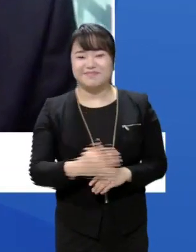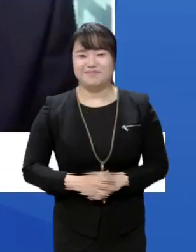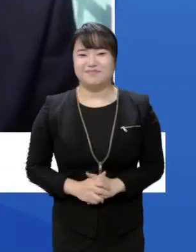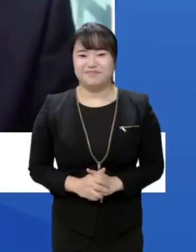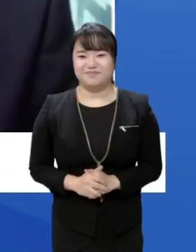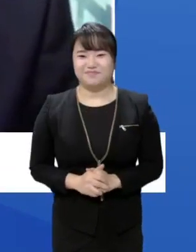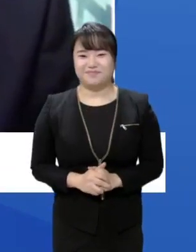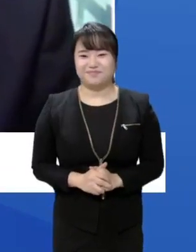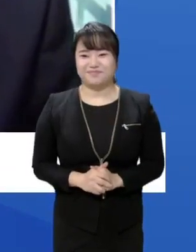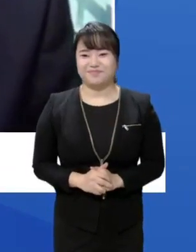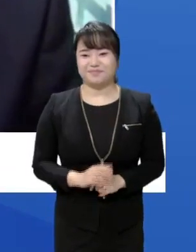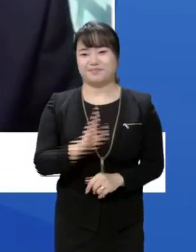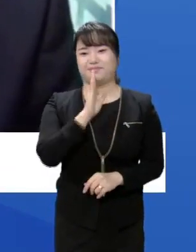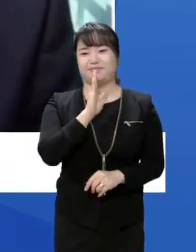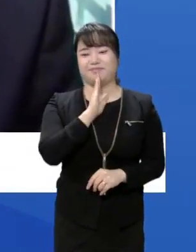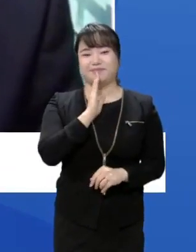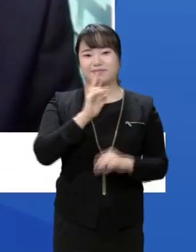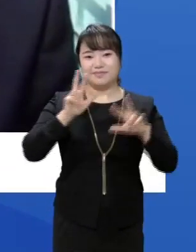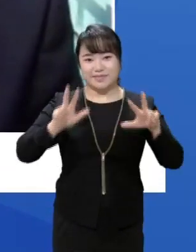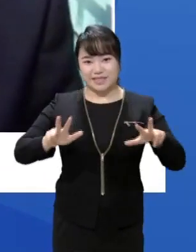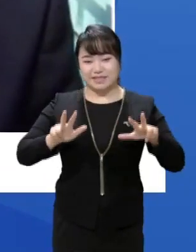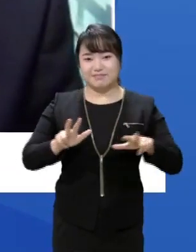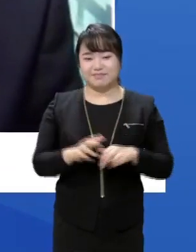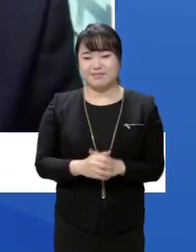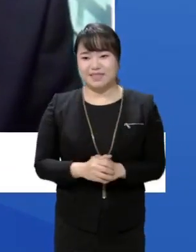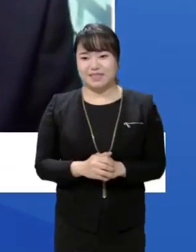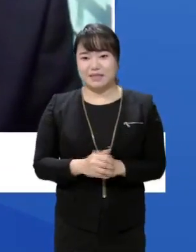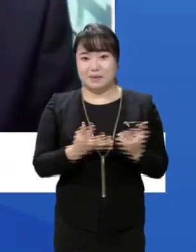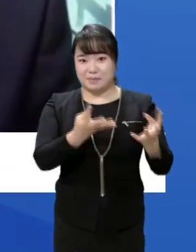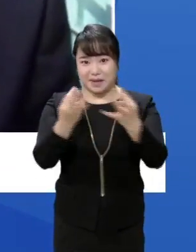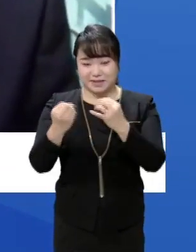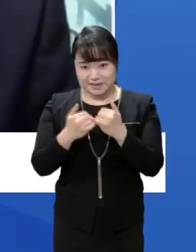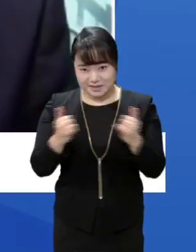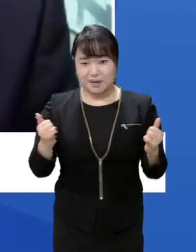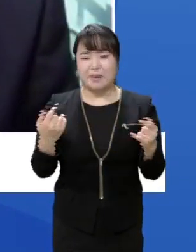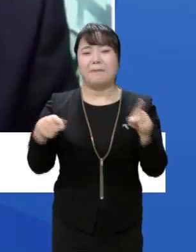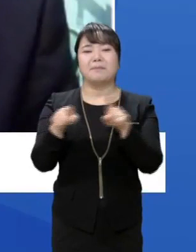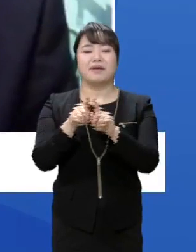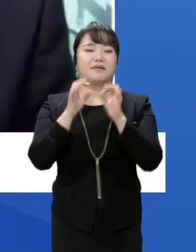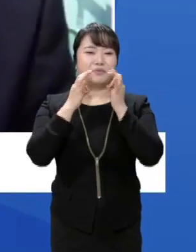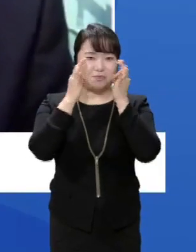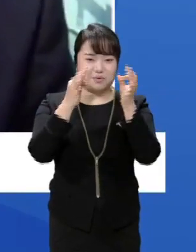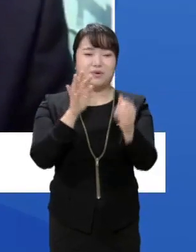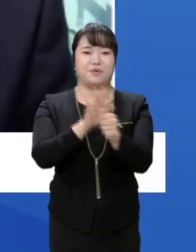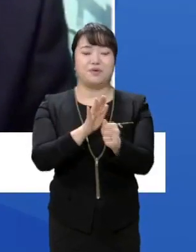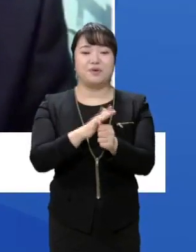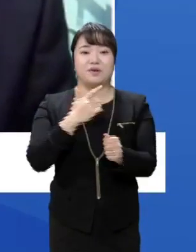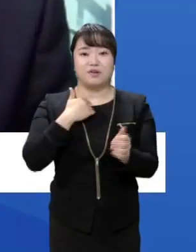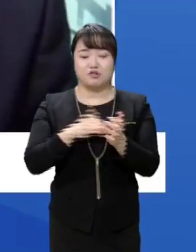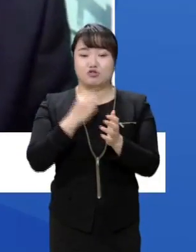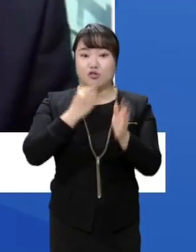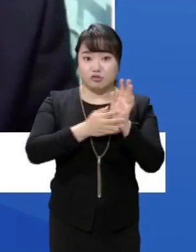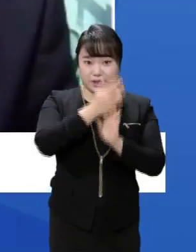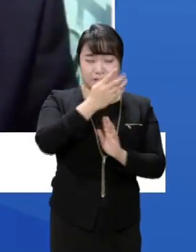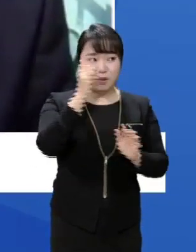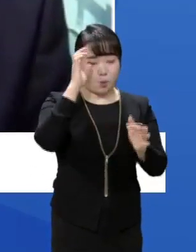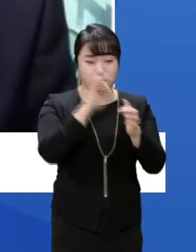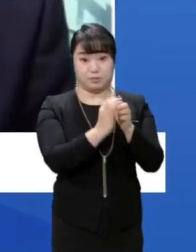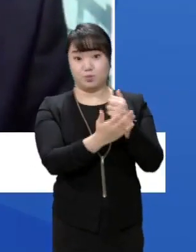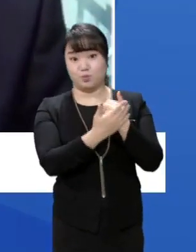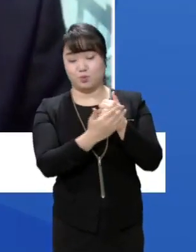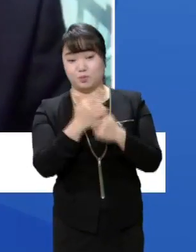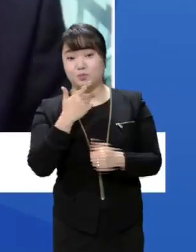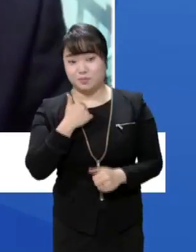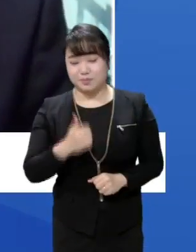실제 우리 지역에 있는 많은 분들이 함께 노력을 했고요. 그리고 서울시에서도 많이 관심을 갖고